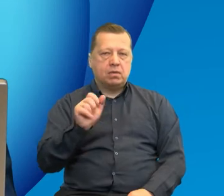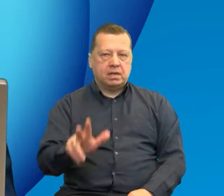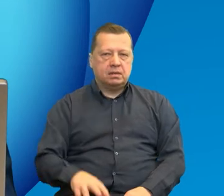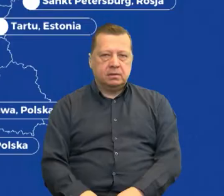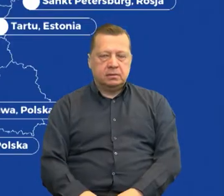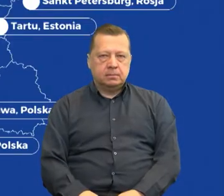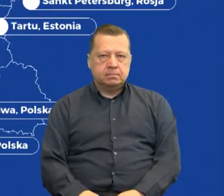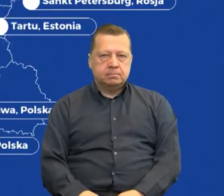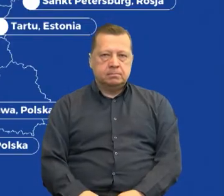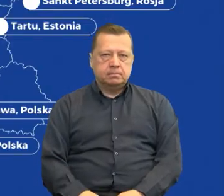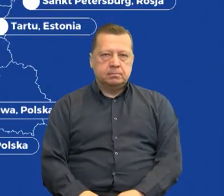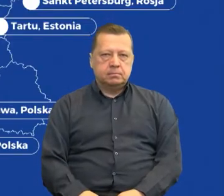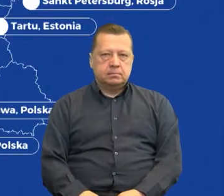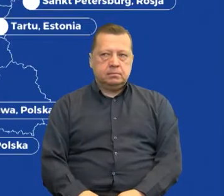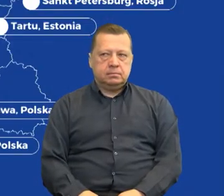projektu.